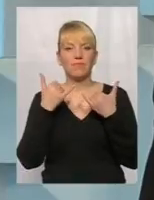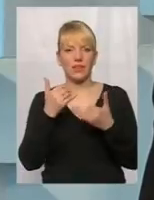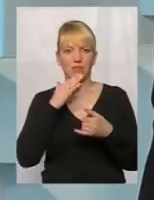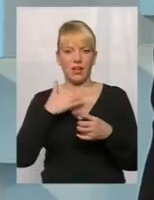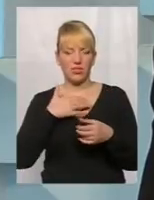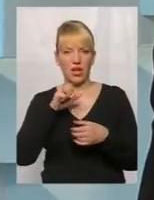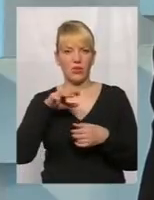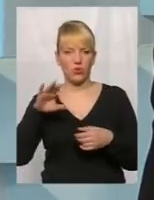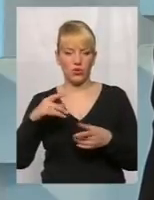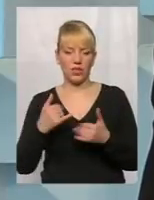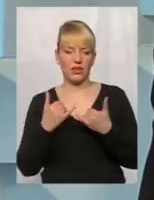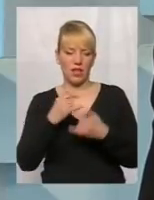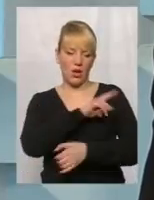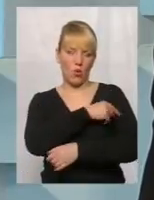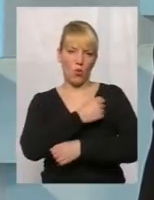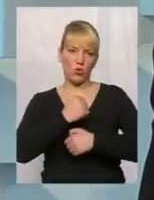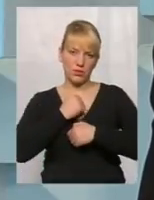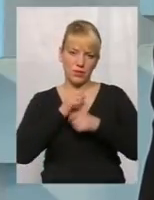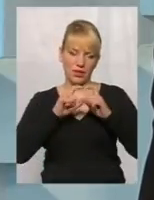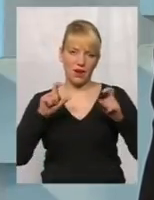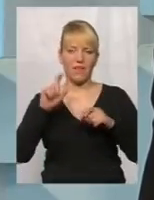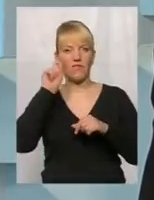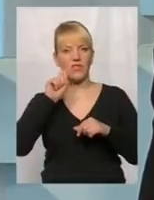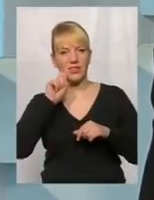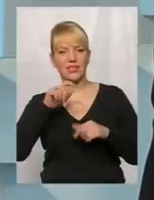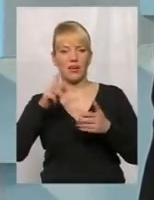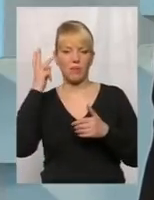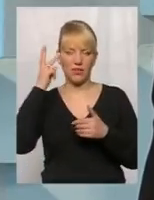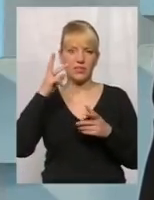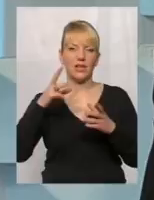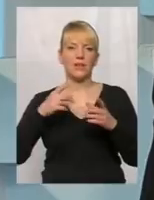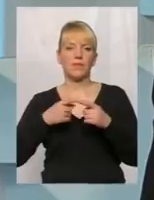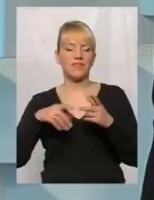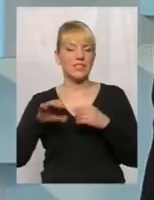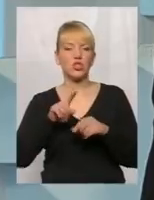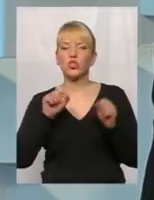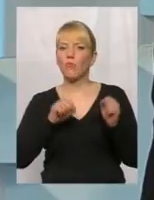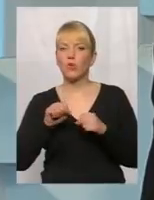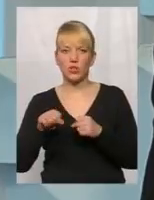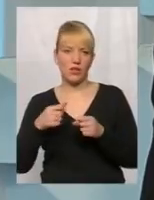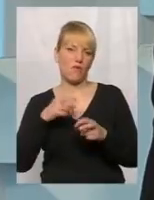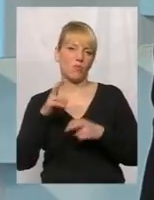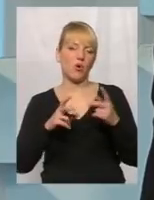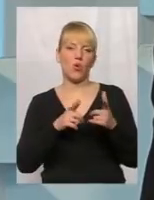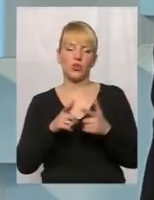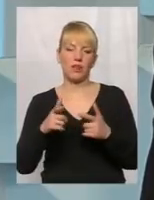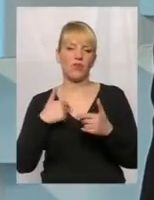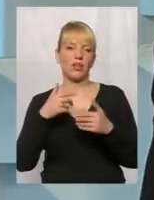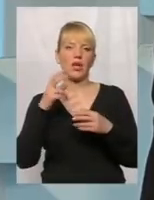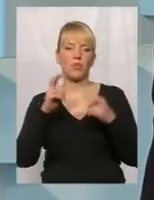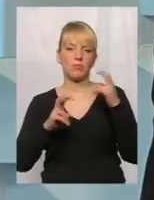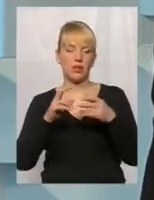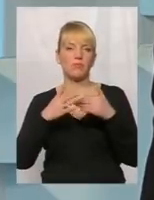І для госпіталя нашого і Вінницького перечі. Все, що можливо для підприємства. Підприємство готове, підприємство, двери відкриті.